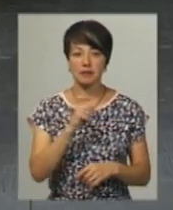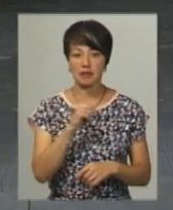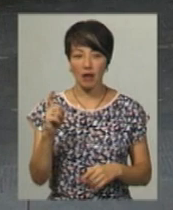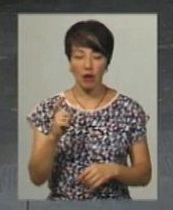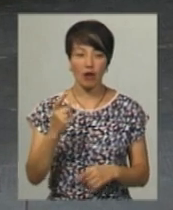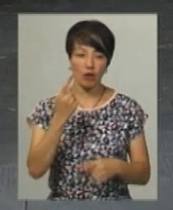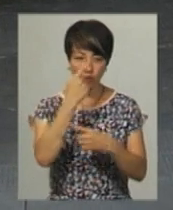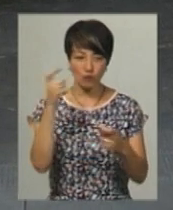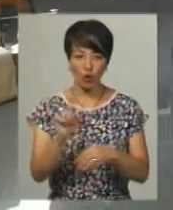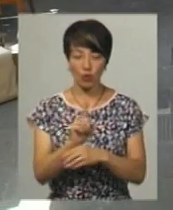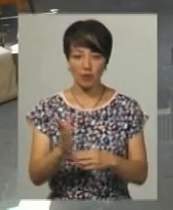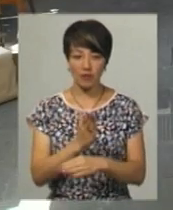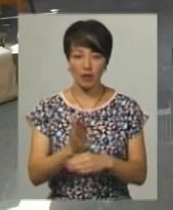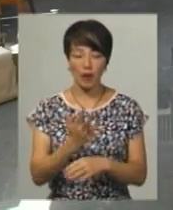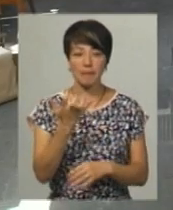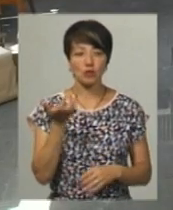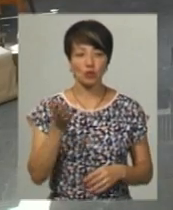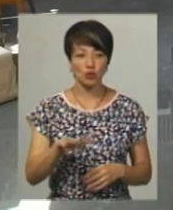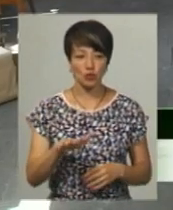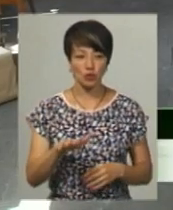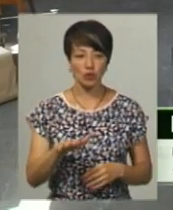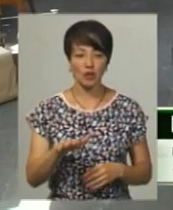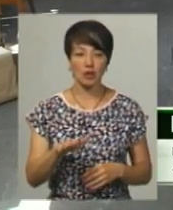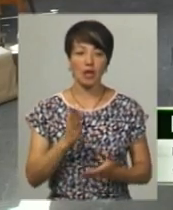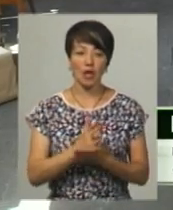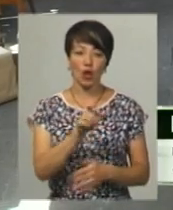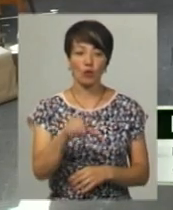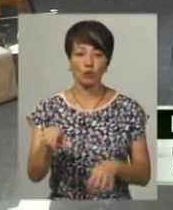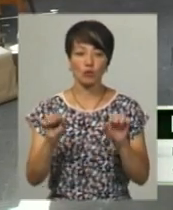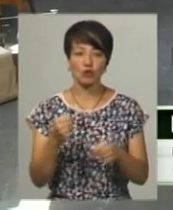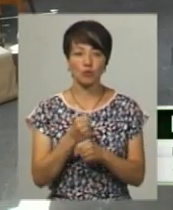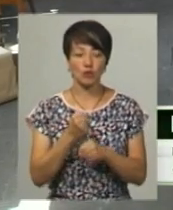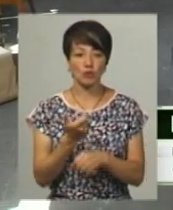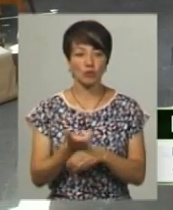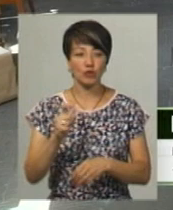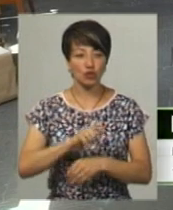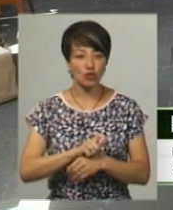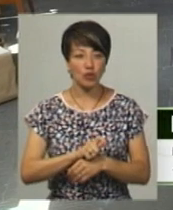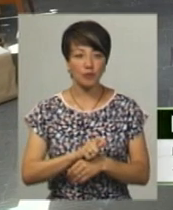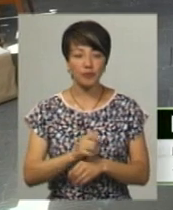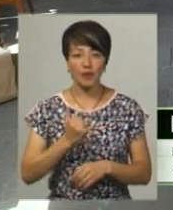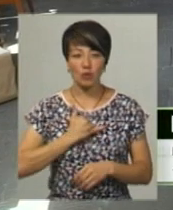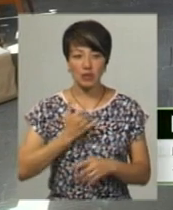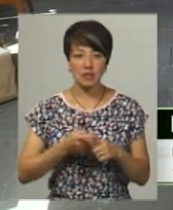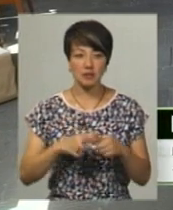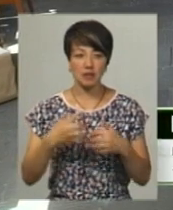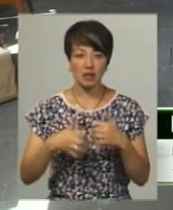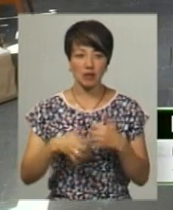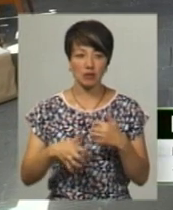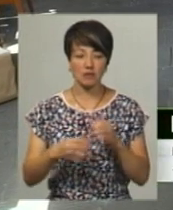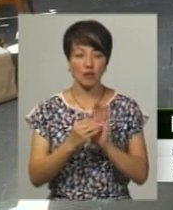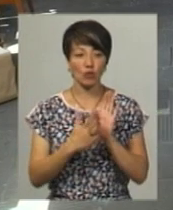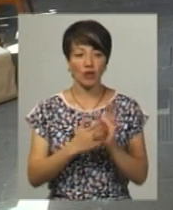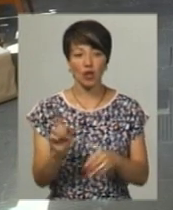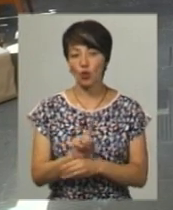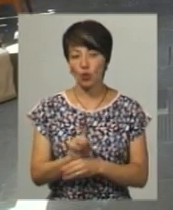Білико звучує норми виробітку. 500 штук, ну є люди, що можуть зробити чуть більше. Ну в нас в середньому встановили